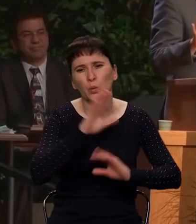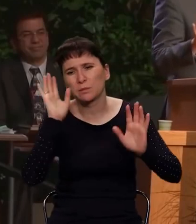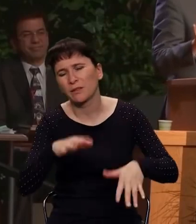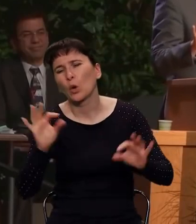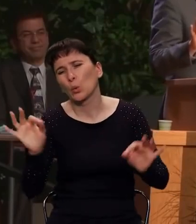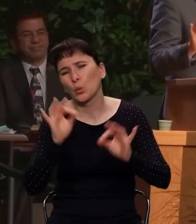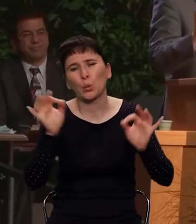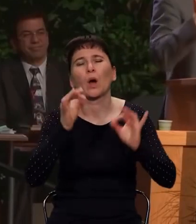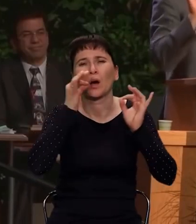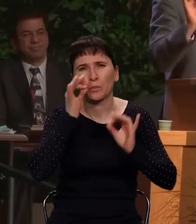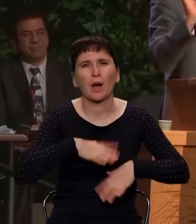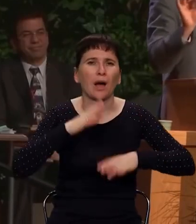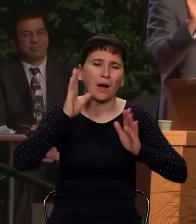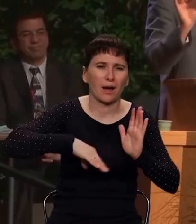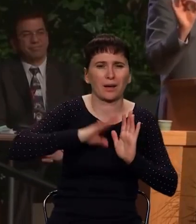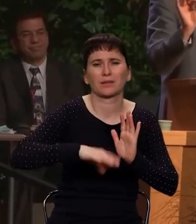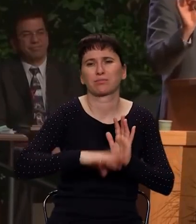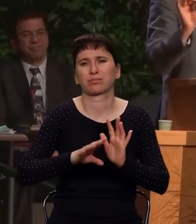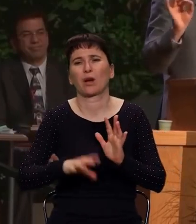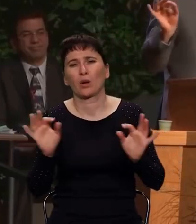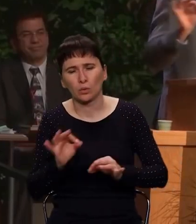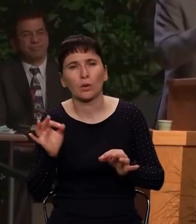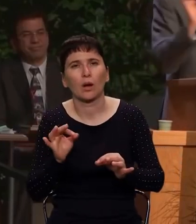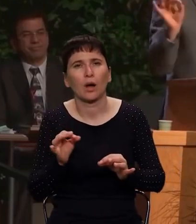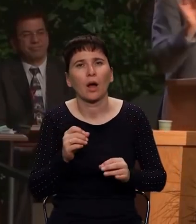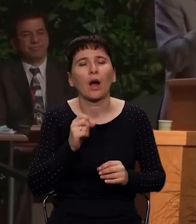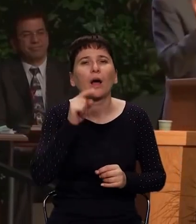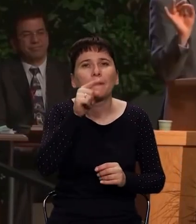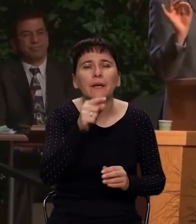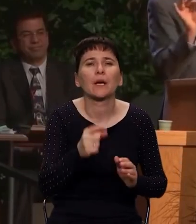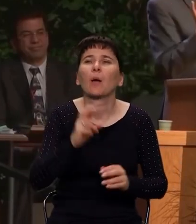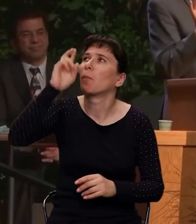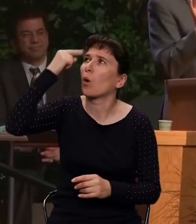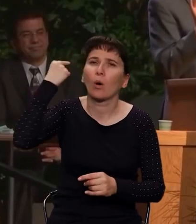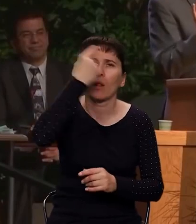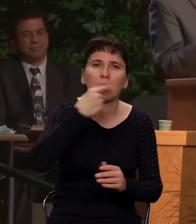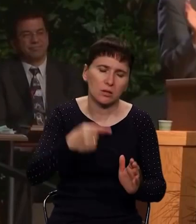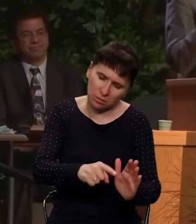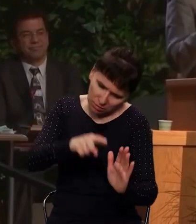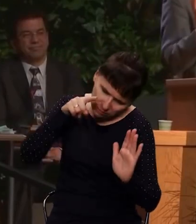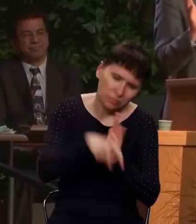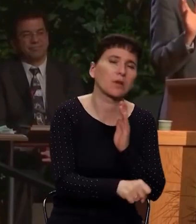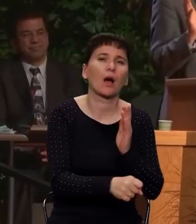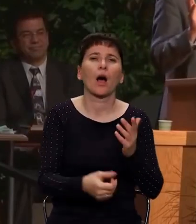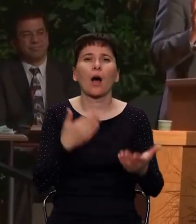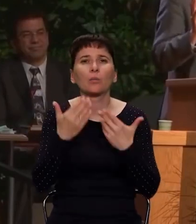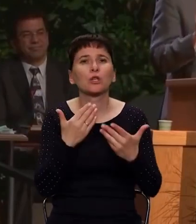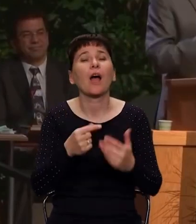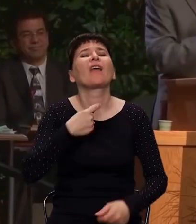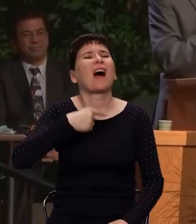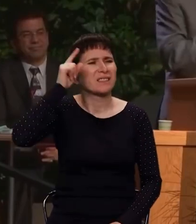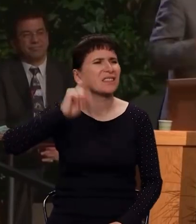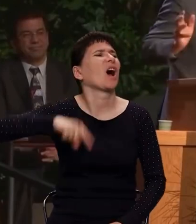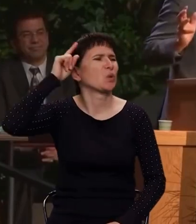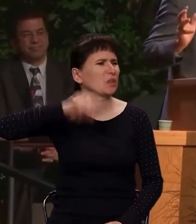это одно, но познание Бога это совсем разные вещи. Знать о Христе можно